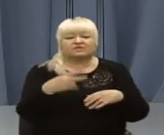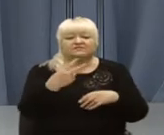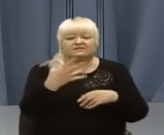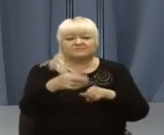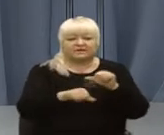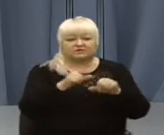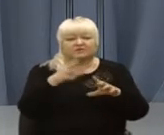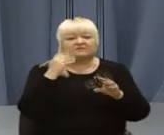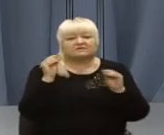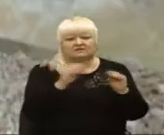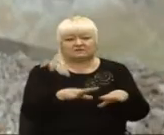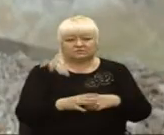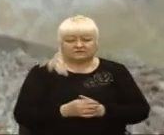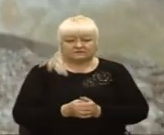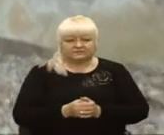він закинутий.